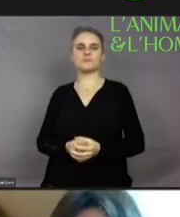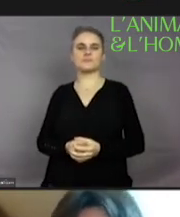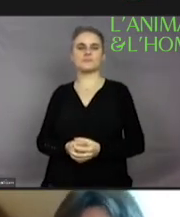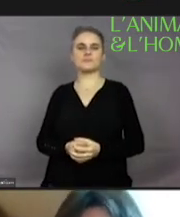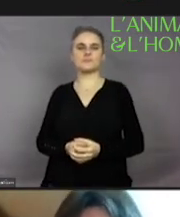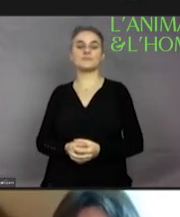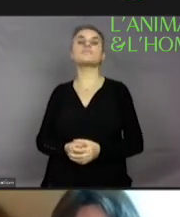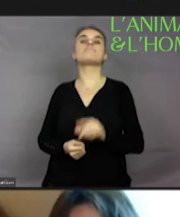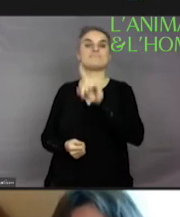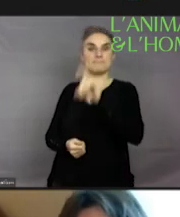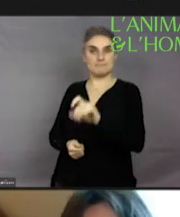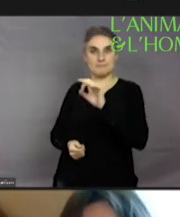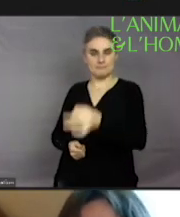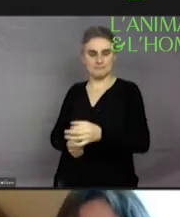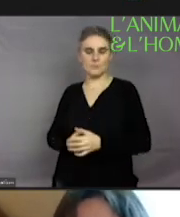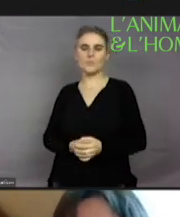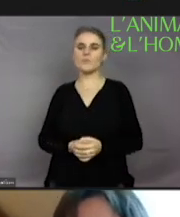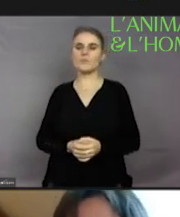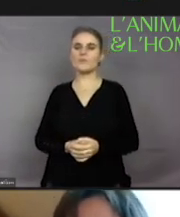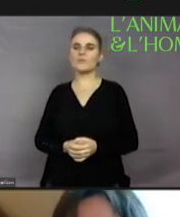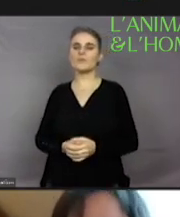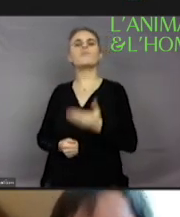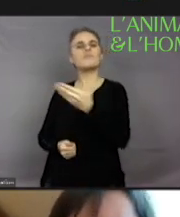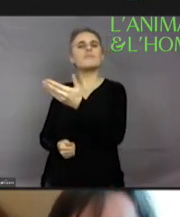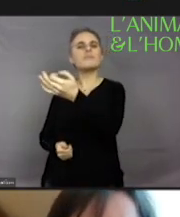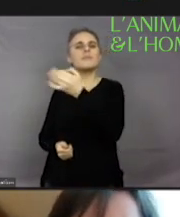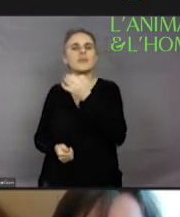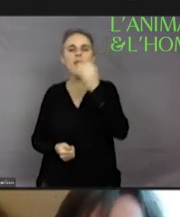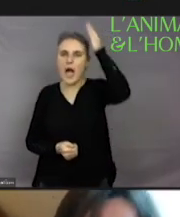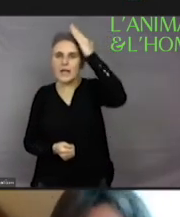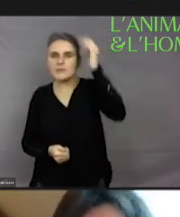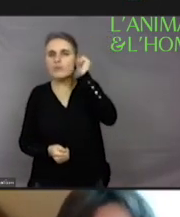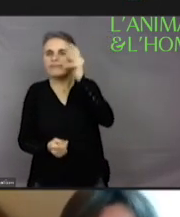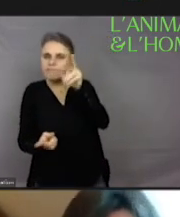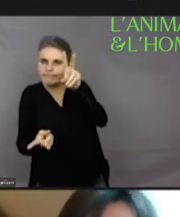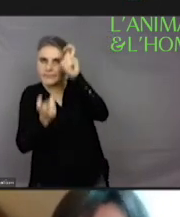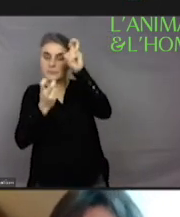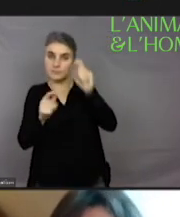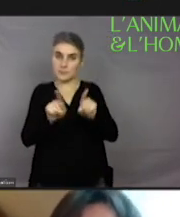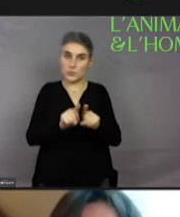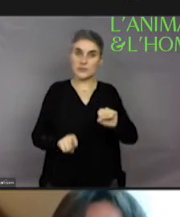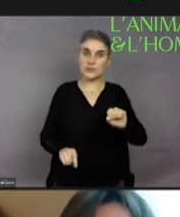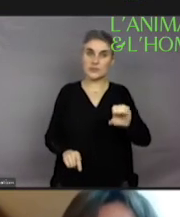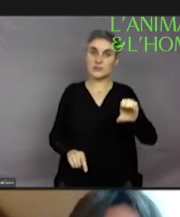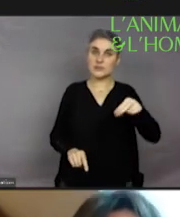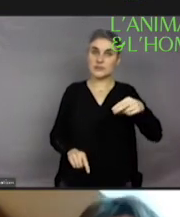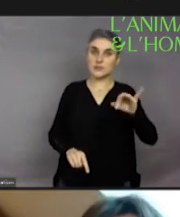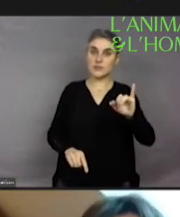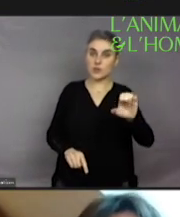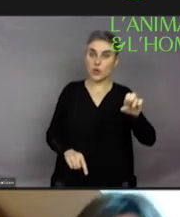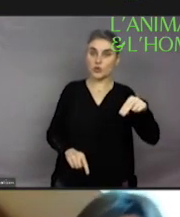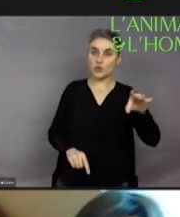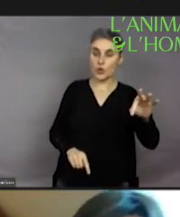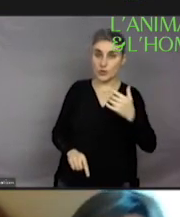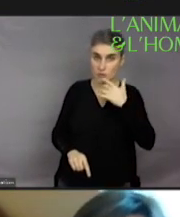vous nous avez parlé à Stryd, donc d'animaux sensibles et parfois sentients. Et donc, est-ce que ça veut dire que certains animaux ne sont pas sentients ? Et